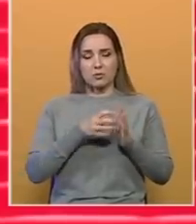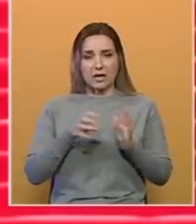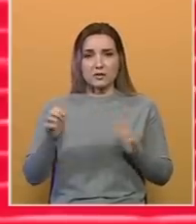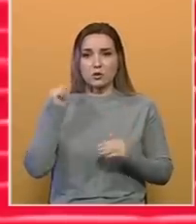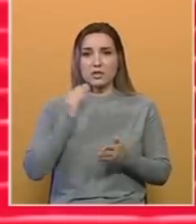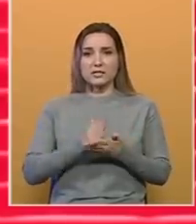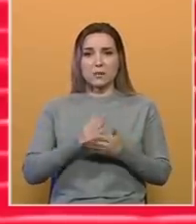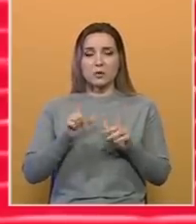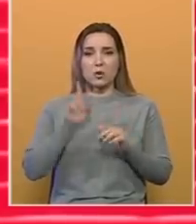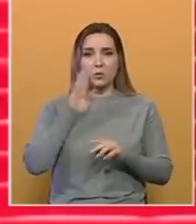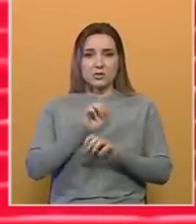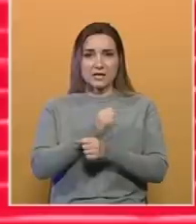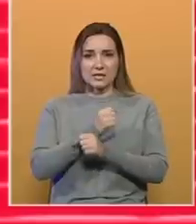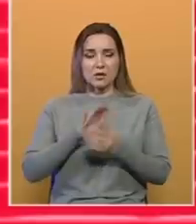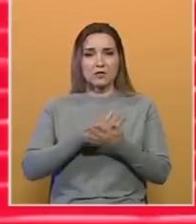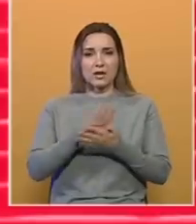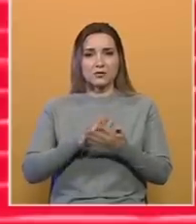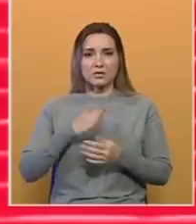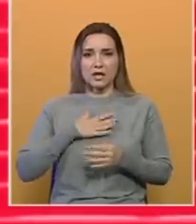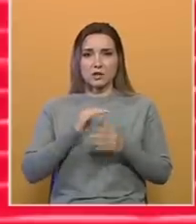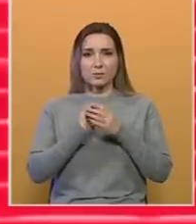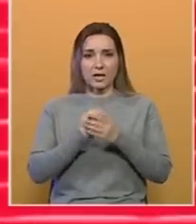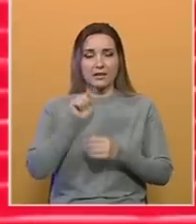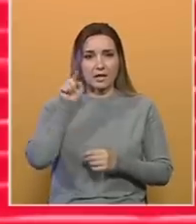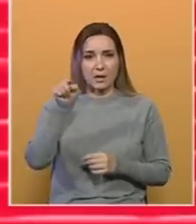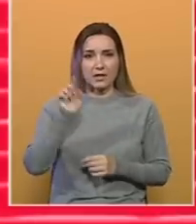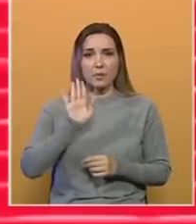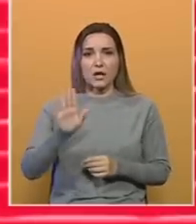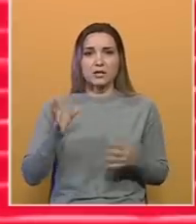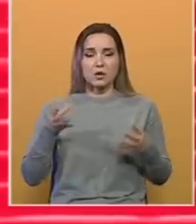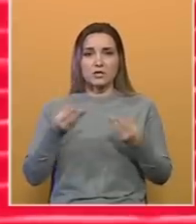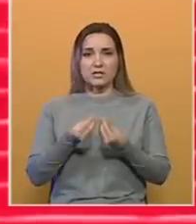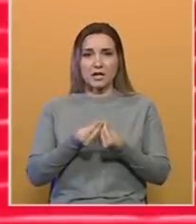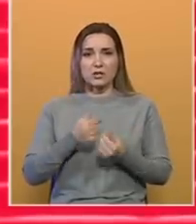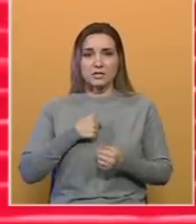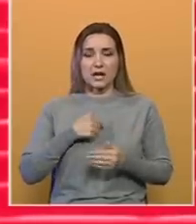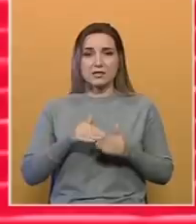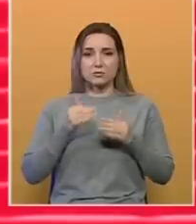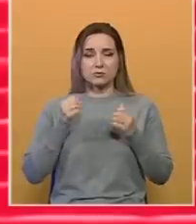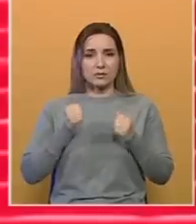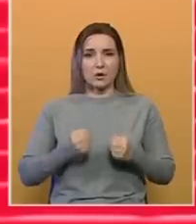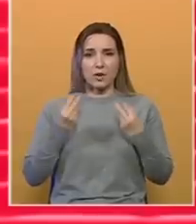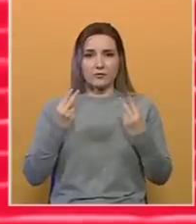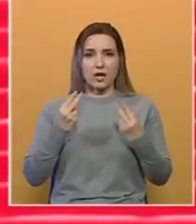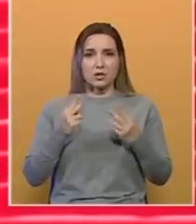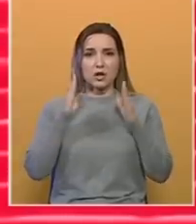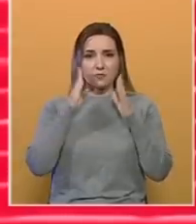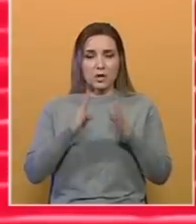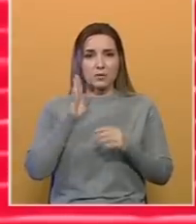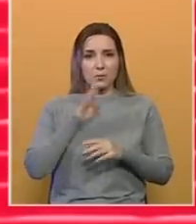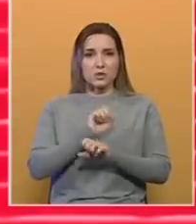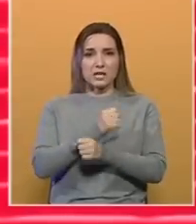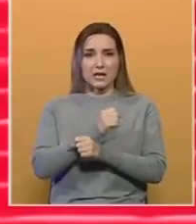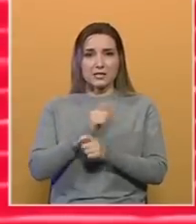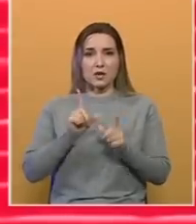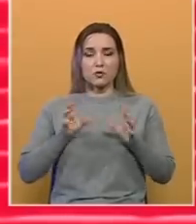Juče sam bio u Bosni i Hercegovini i razgovarao sa našim prijateljima tamo. Njihovo zajedništvo je za nas veoma važno. Vjerujem da Bosna i Hercegovina